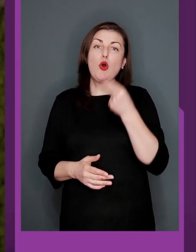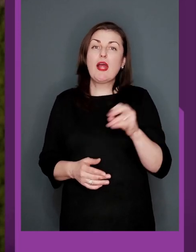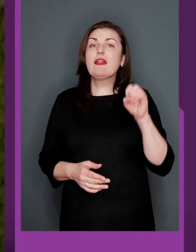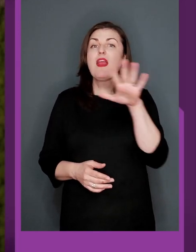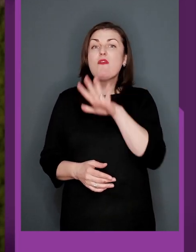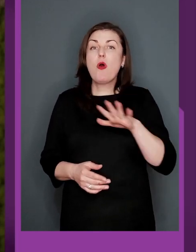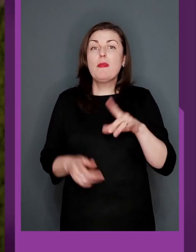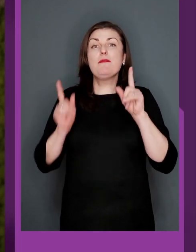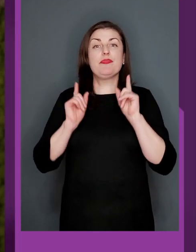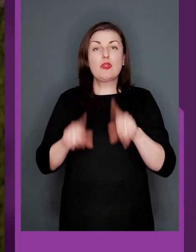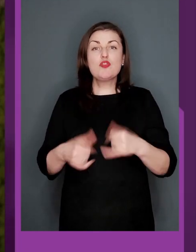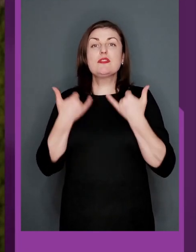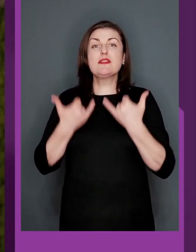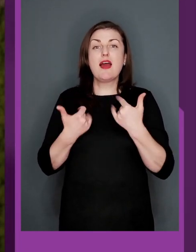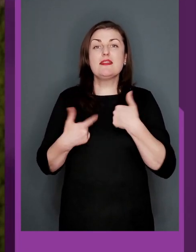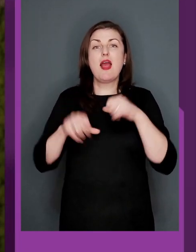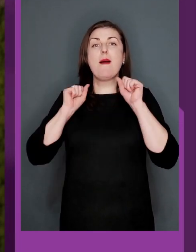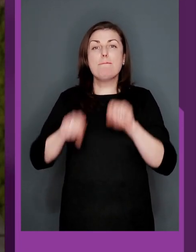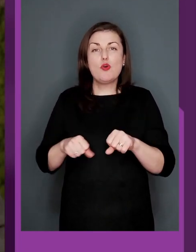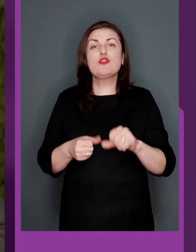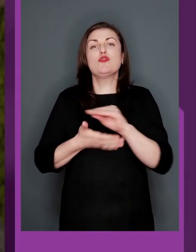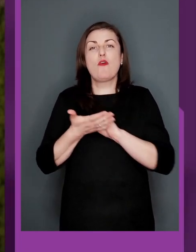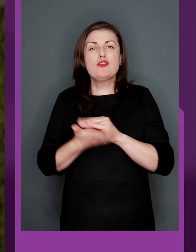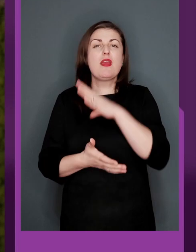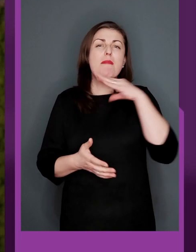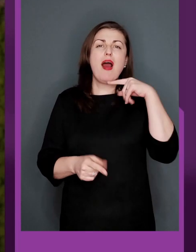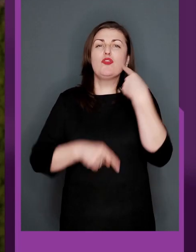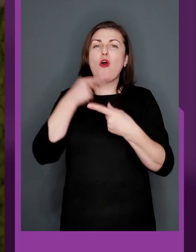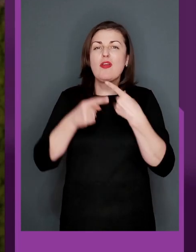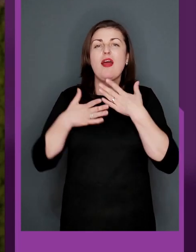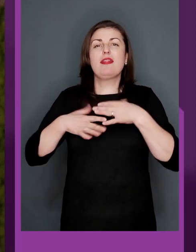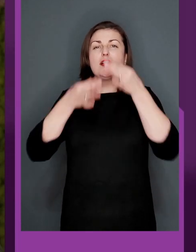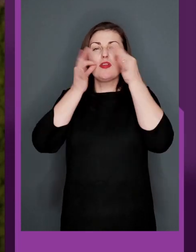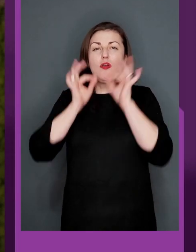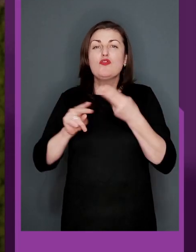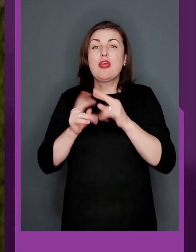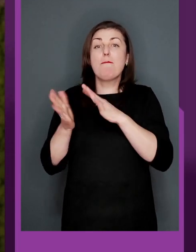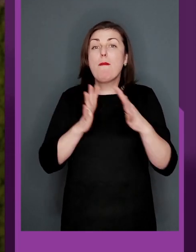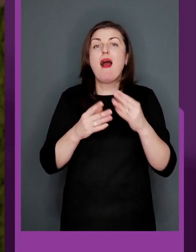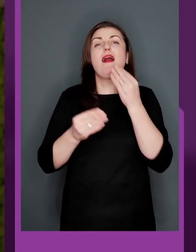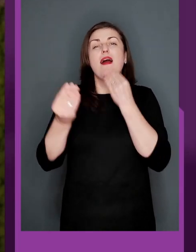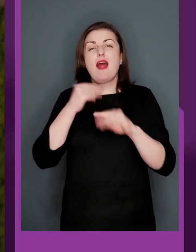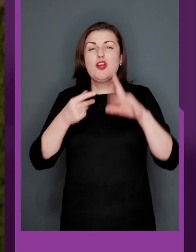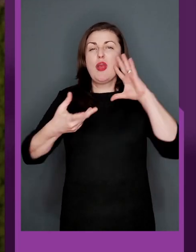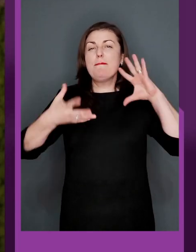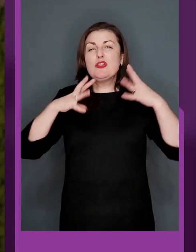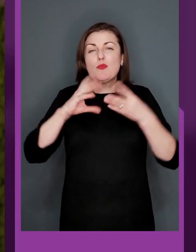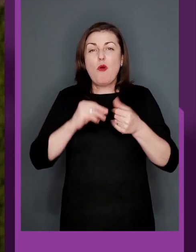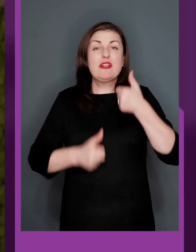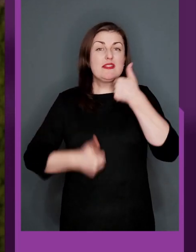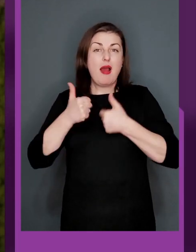Європи. Тож, зараз я можу знову ж таки багато говорити, насолоджуватись цим моментом, але краще підсумовувати